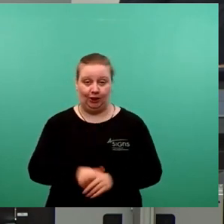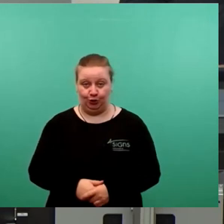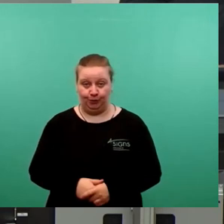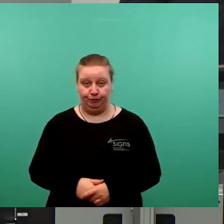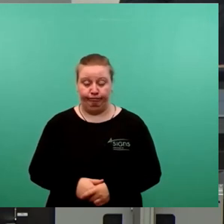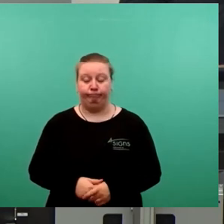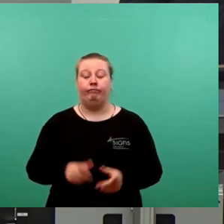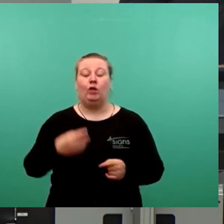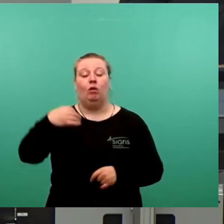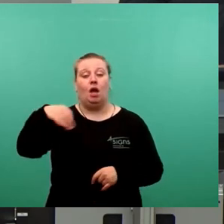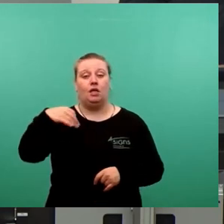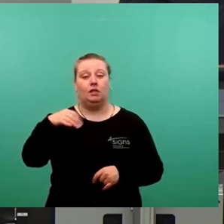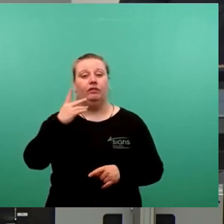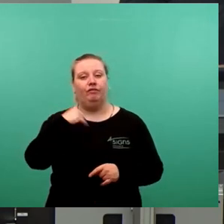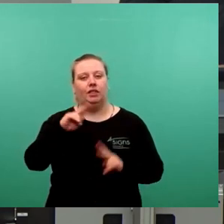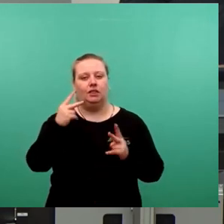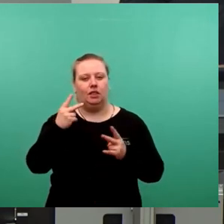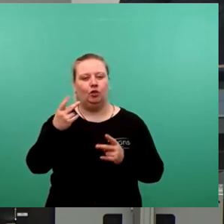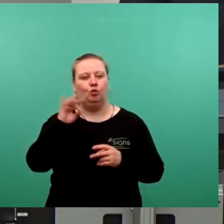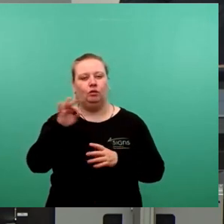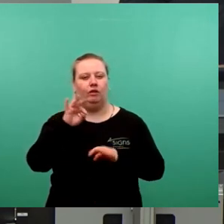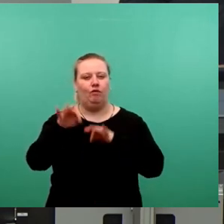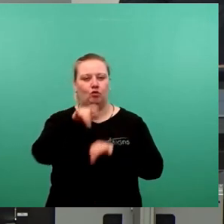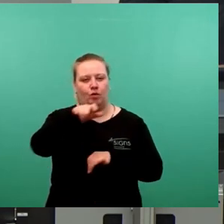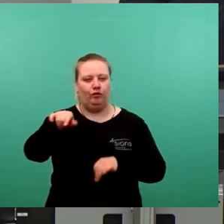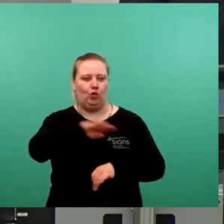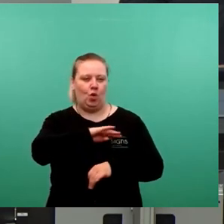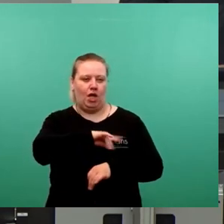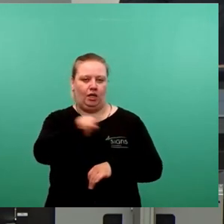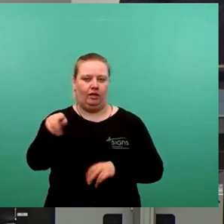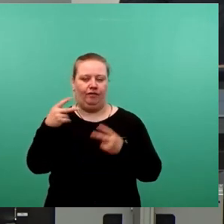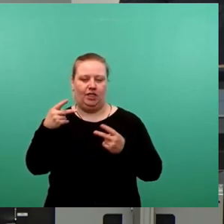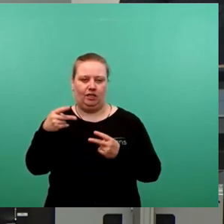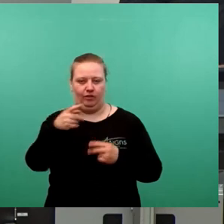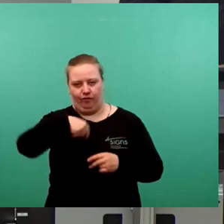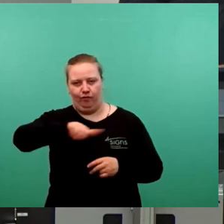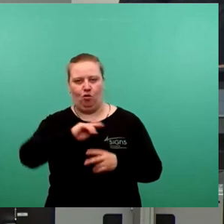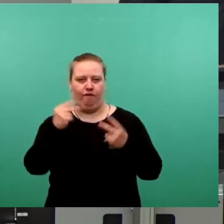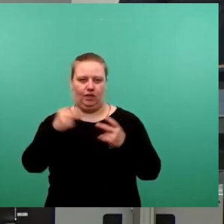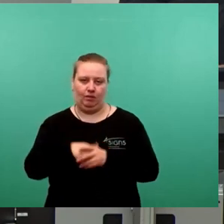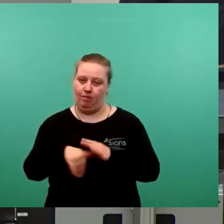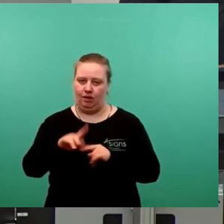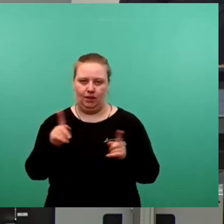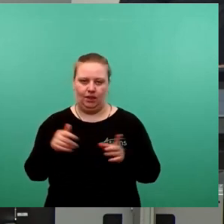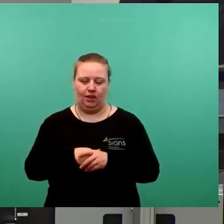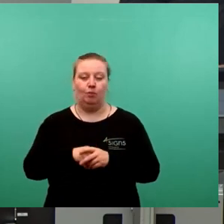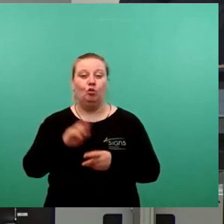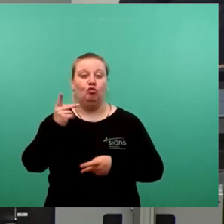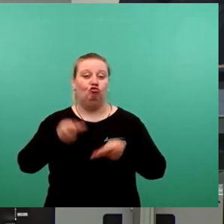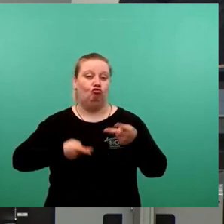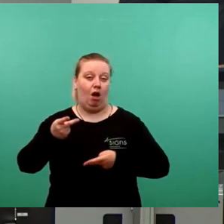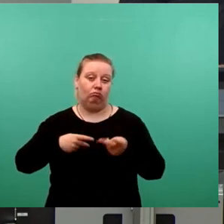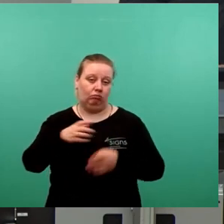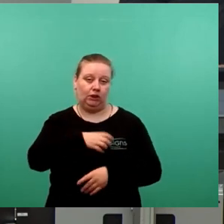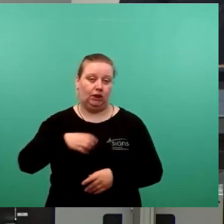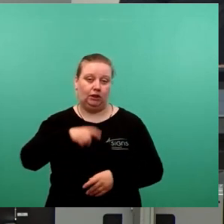Einzig und allein die Schaffung von hochdotierten Versorgungsposten von Parteikollegen hatte für Linke, Grüne und CDU hier Priorität. Den Schaden werden am Ende die Dresdner Bürger in den